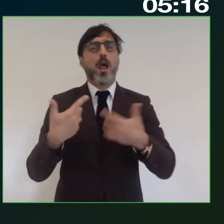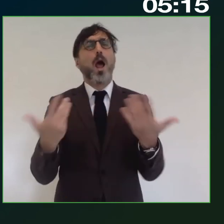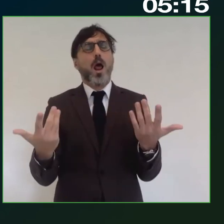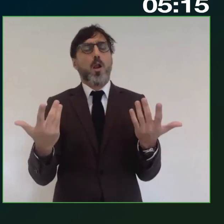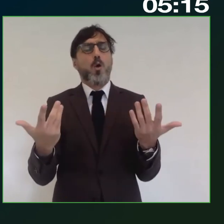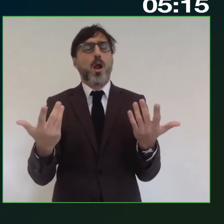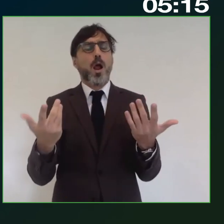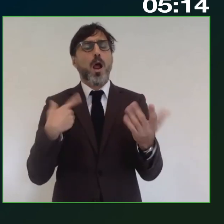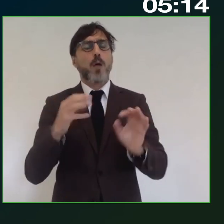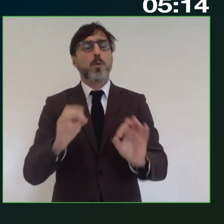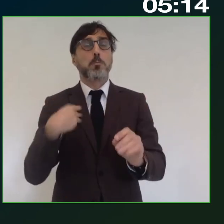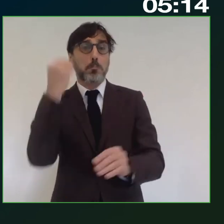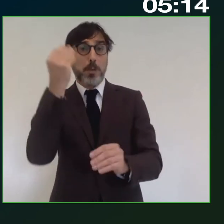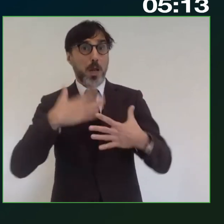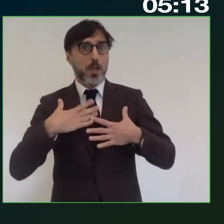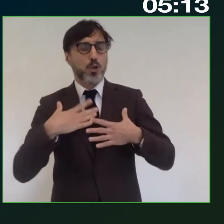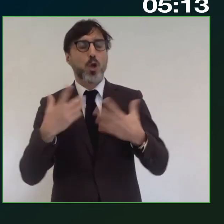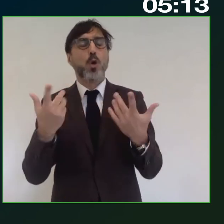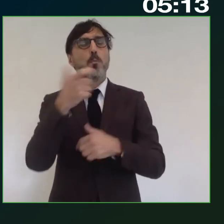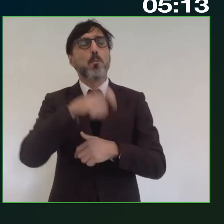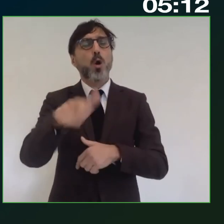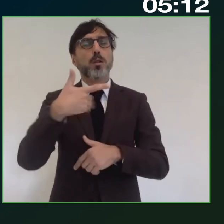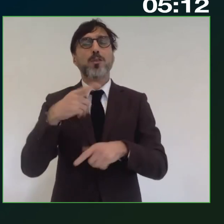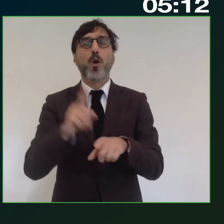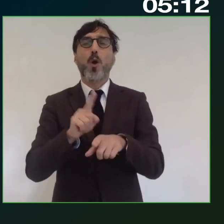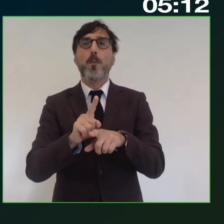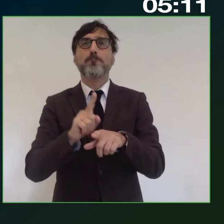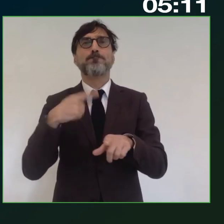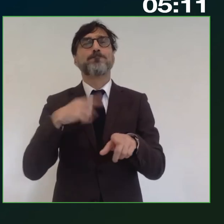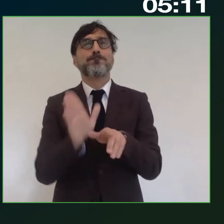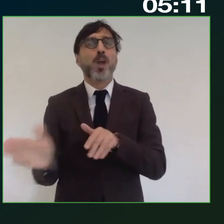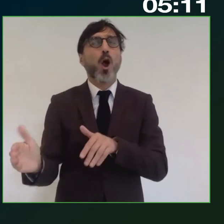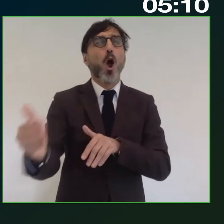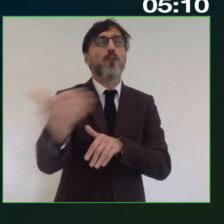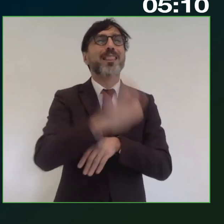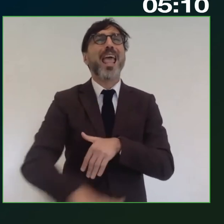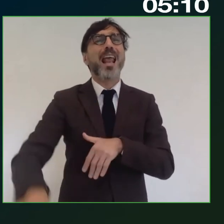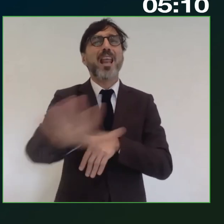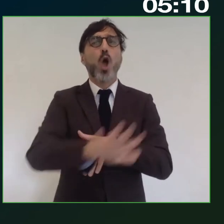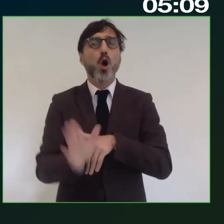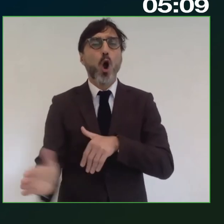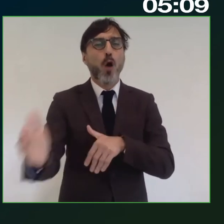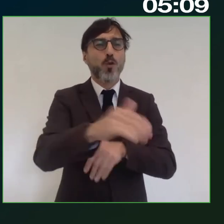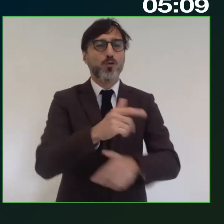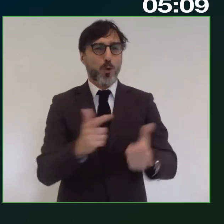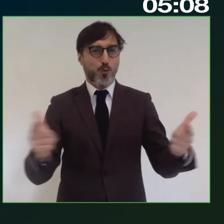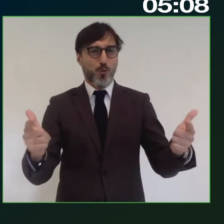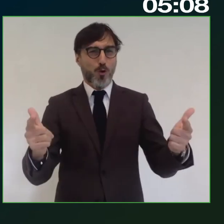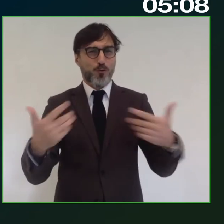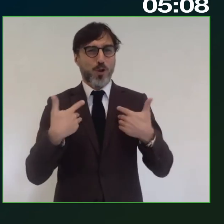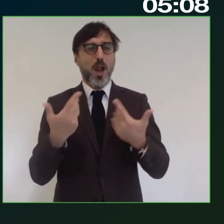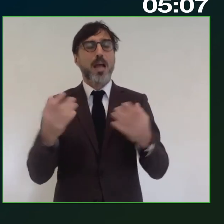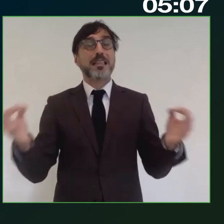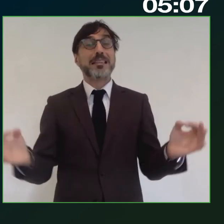è perché secondo me non c'è stato un coinvolgimento proprio dei territori. E quindi allora io che cosa,